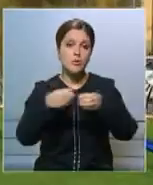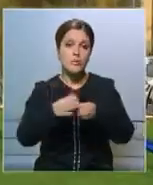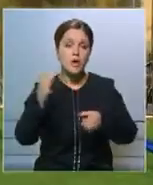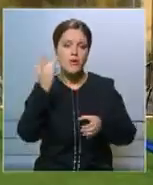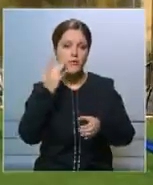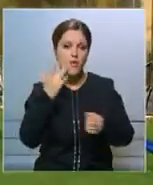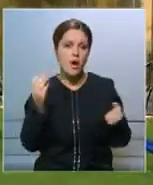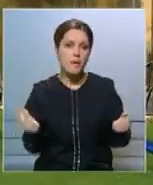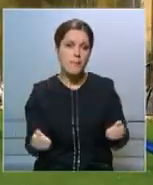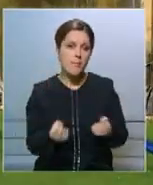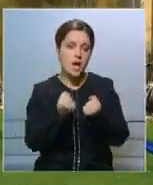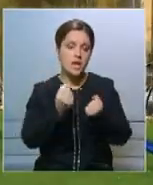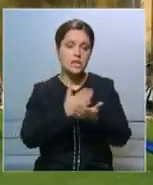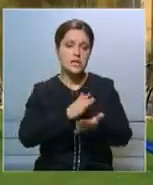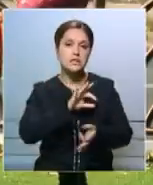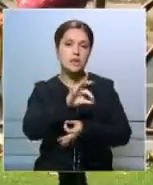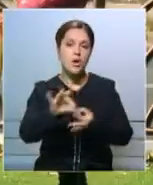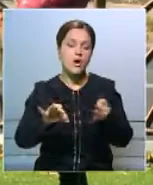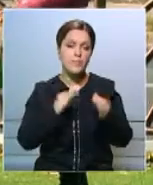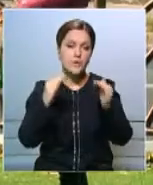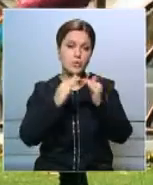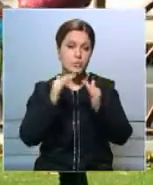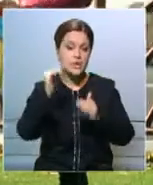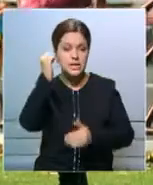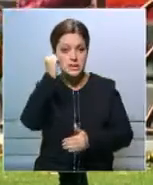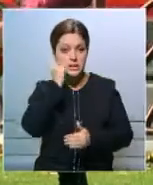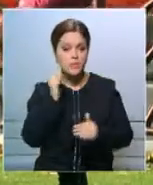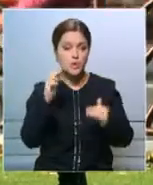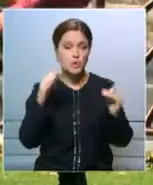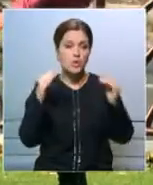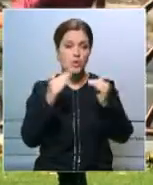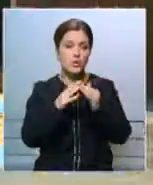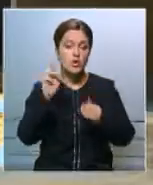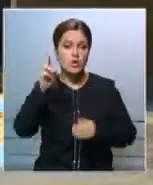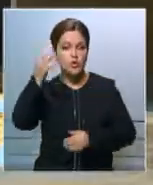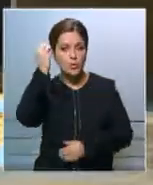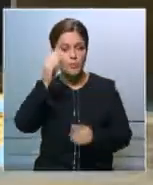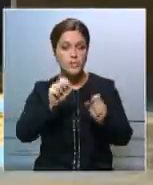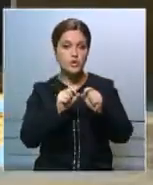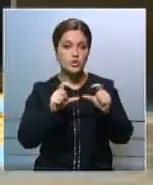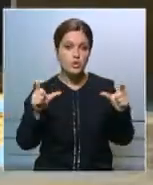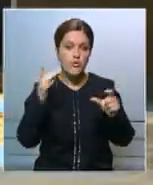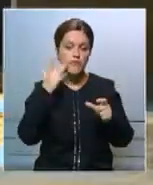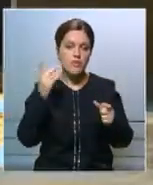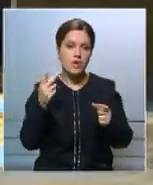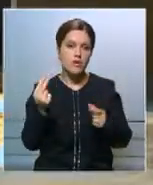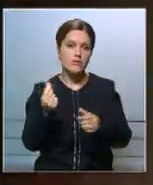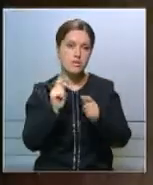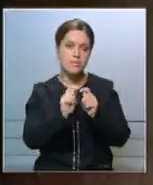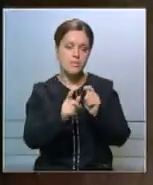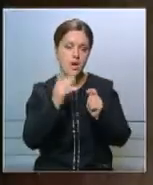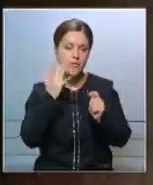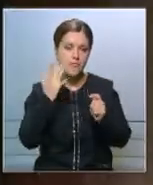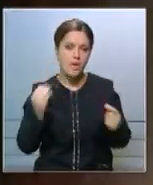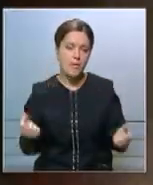постоянную поддержку воспитанникам детского дома и престарелым козлординцам, талантливым школьникам и подающим надежды спортсменам.